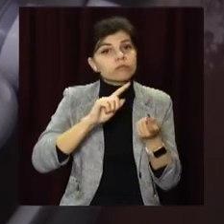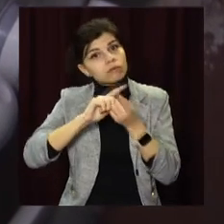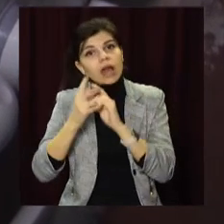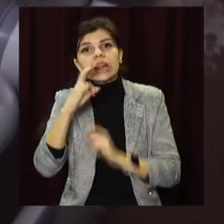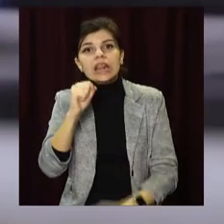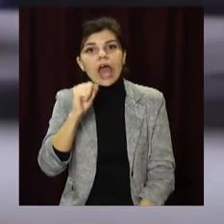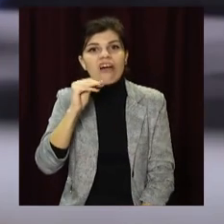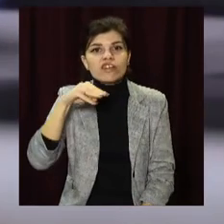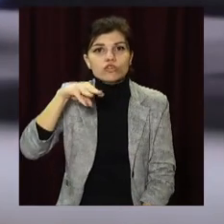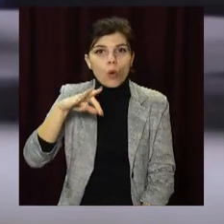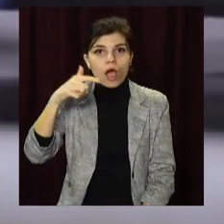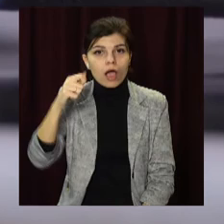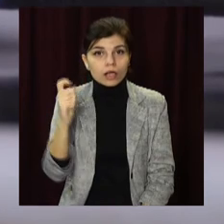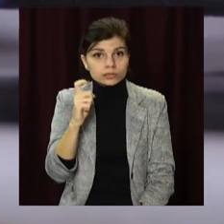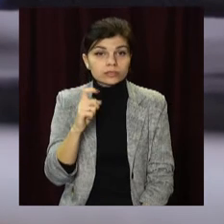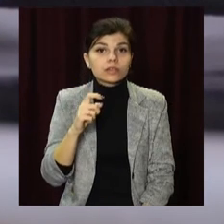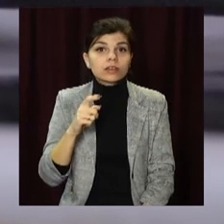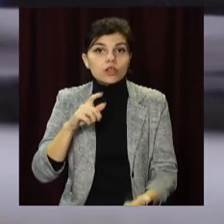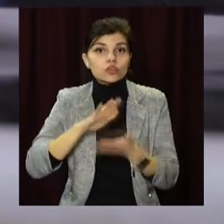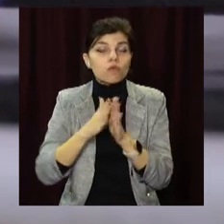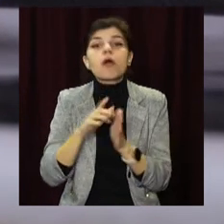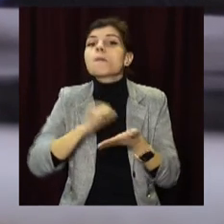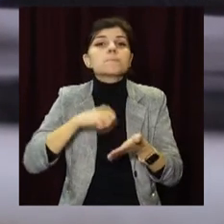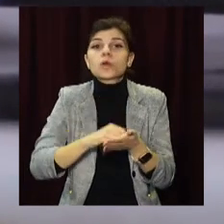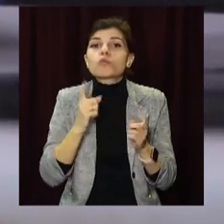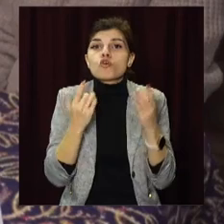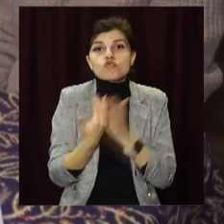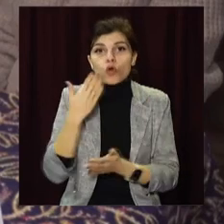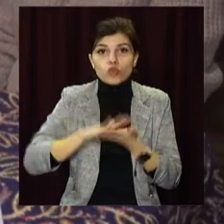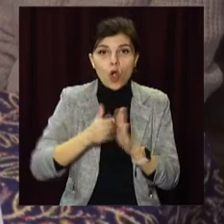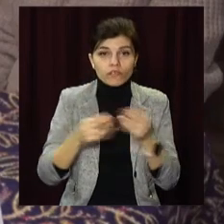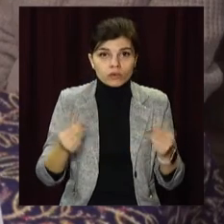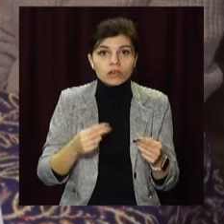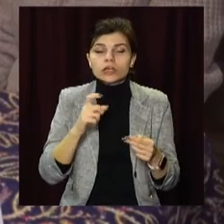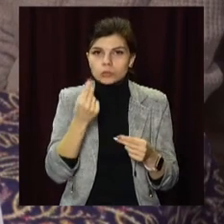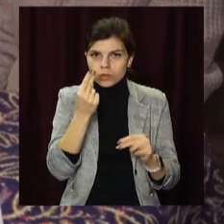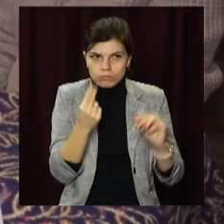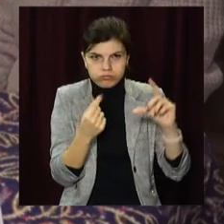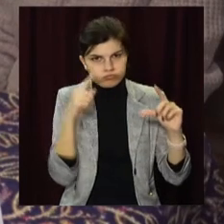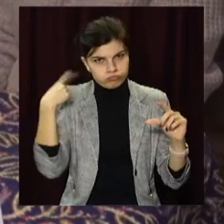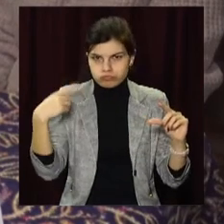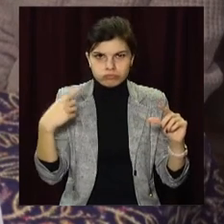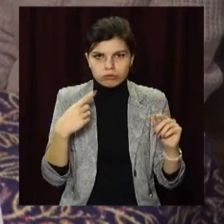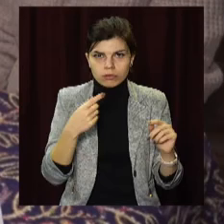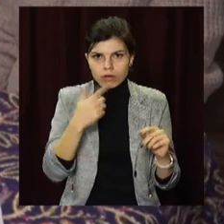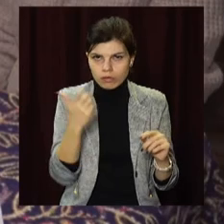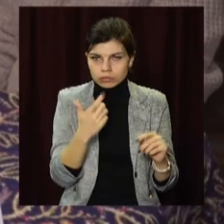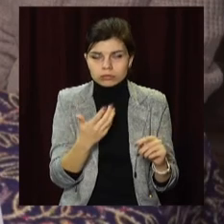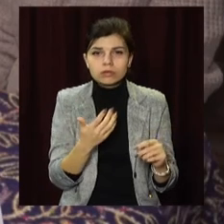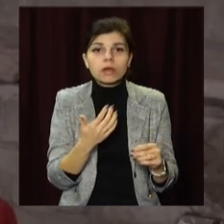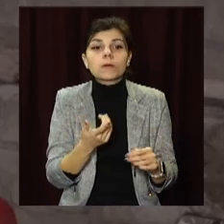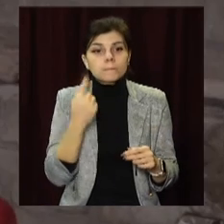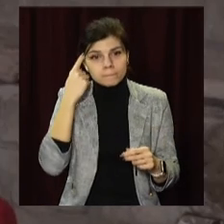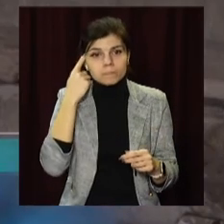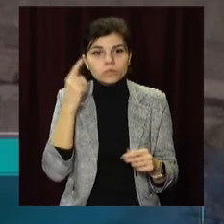причинами укласти новий договір стала за висока ціна на блакитне паливо. Більше того, йому повсякчас приписували неіснуючі